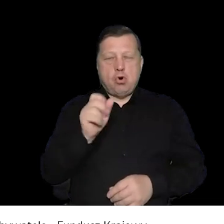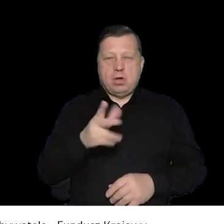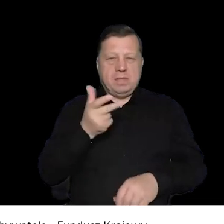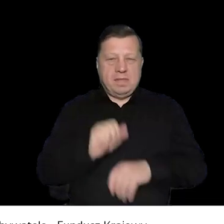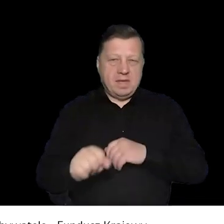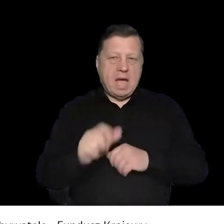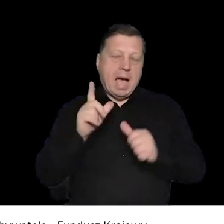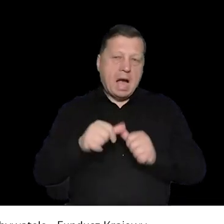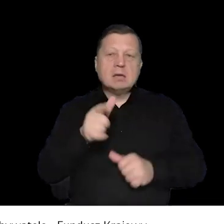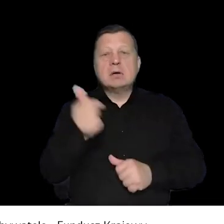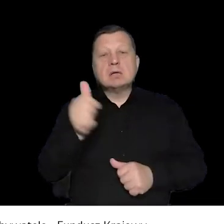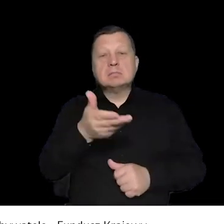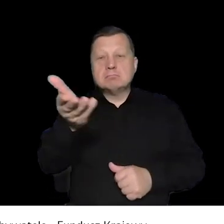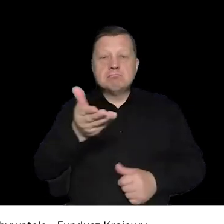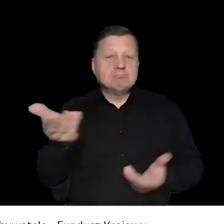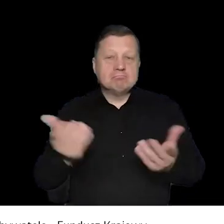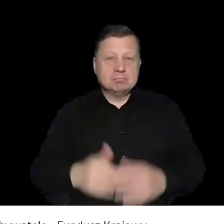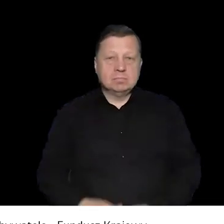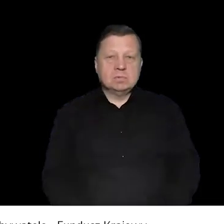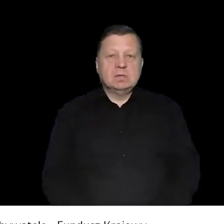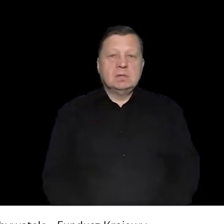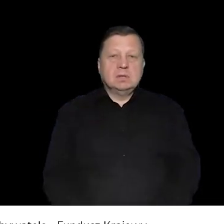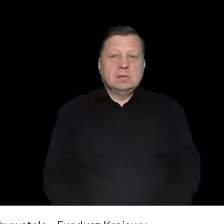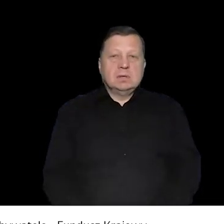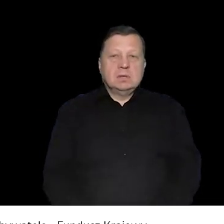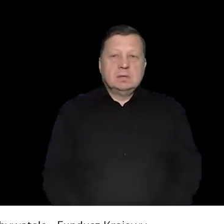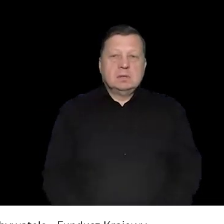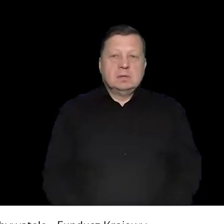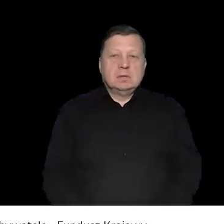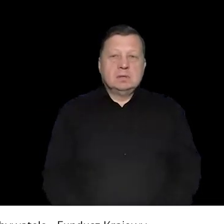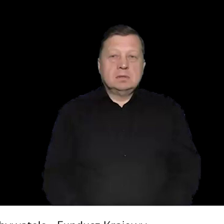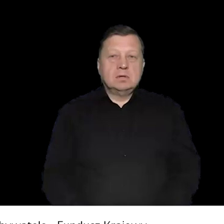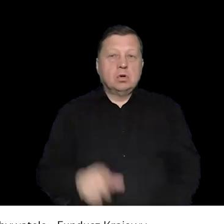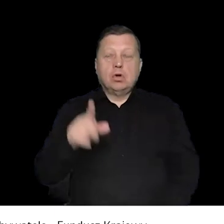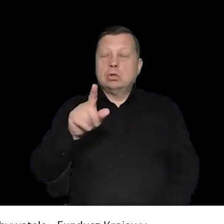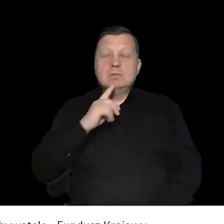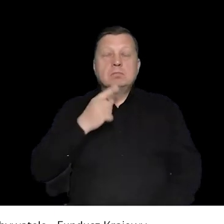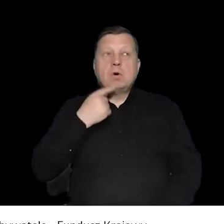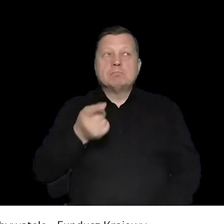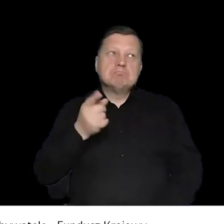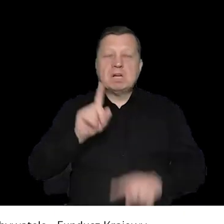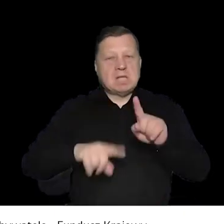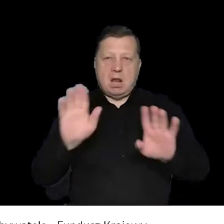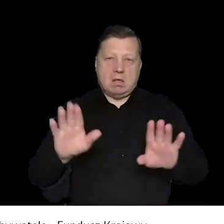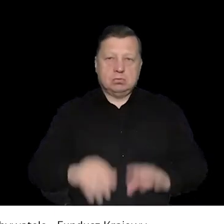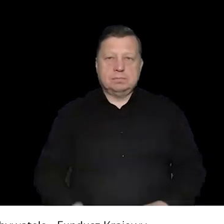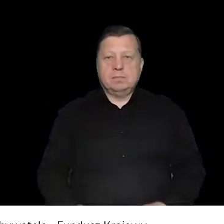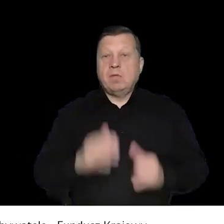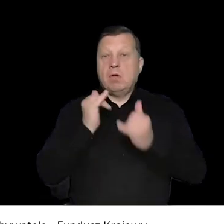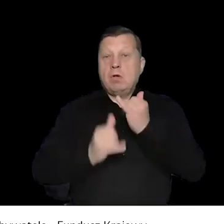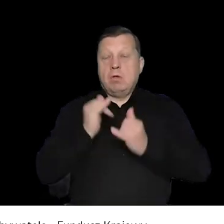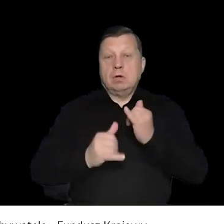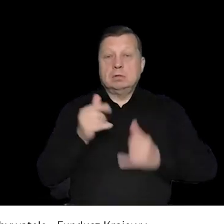odniesienie do takiej jednej, która się odbyła. No ja zakładam, że nie jest okej, ale oddaję głos ekspertom.